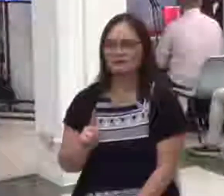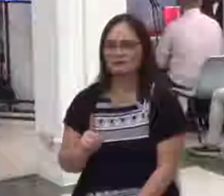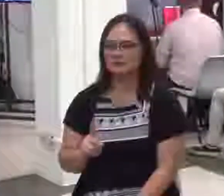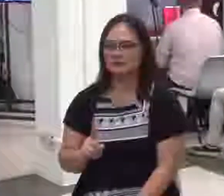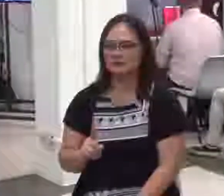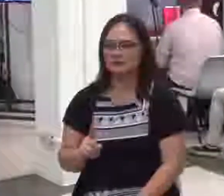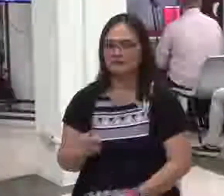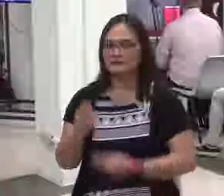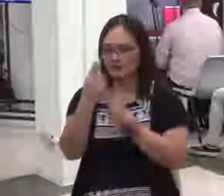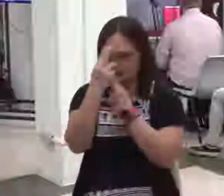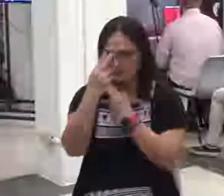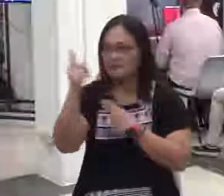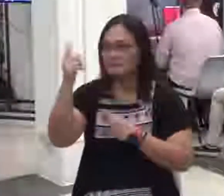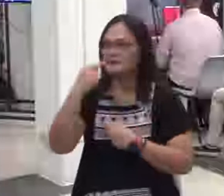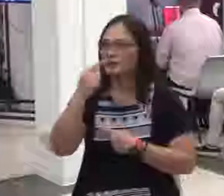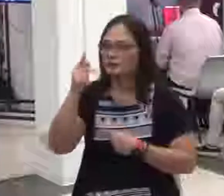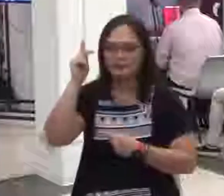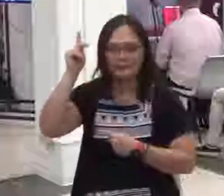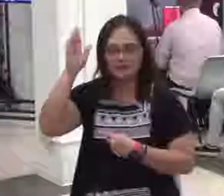Ang sabi ni Apostle Paul,